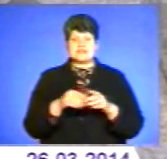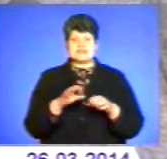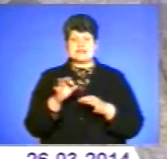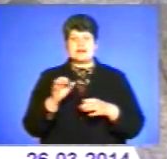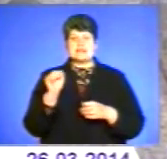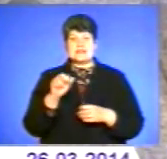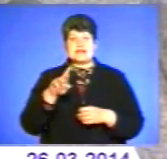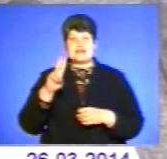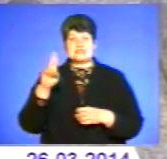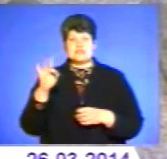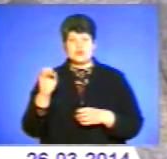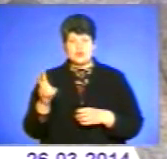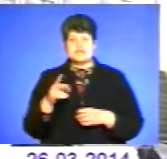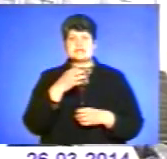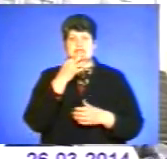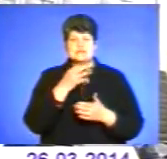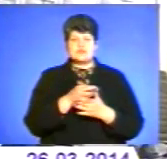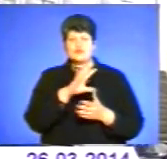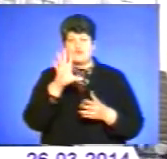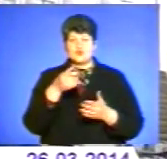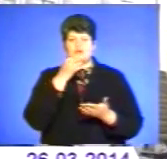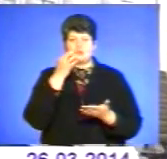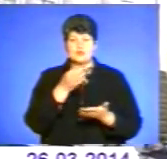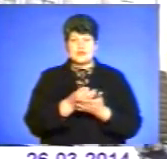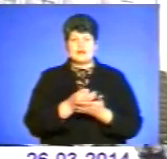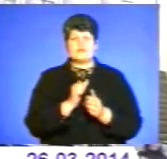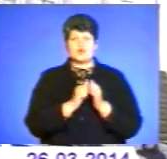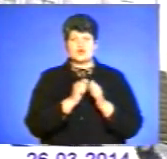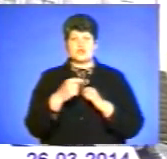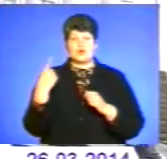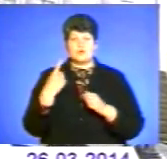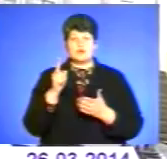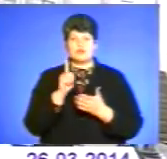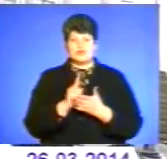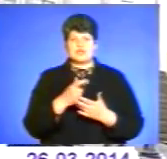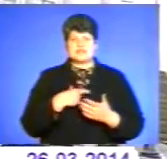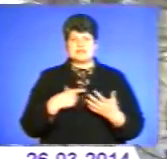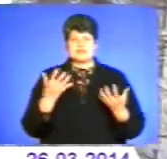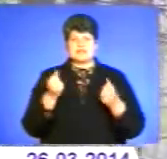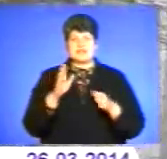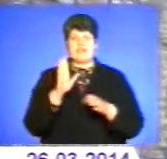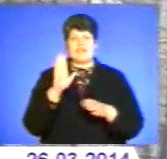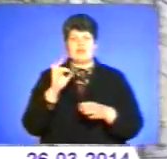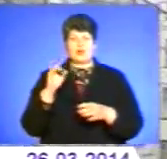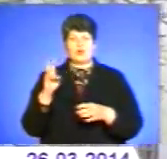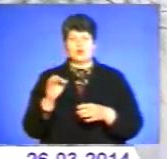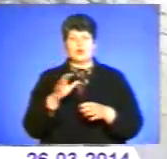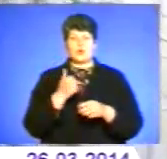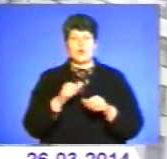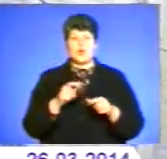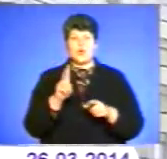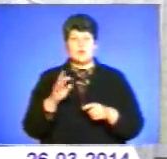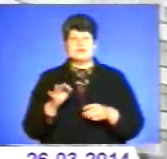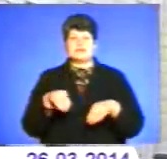Арсеній Яценюк заявив, що всю повноту відповідальність за стан справ у кожній області повинні взяти на себе виконкоми. Це дасть можливість підвищити